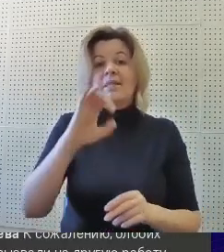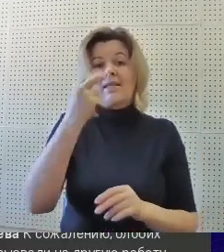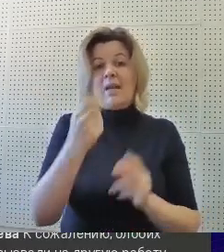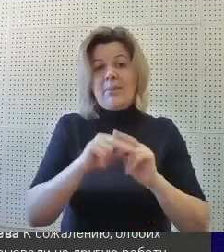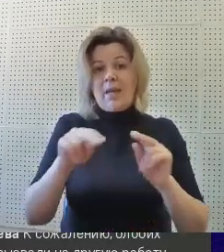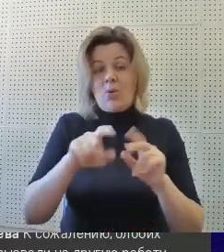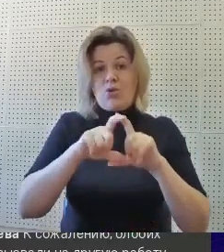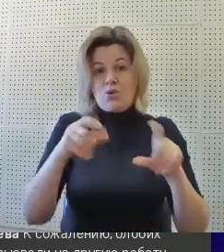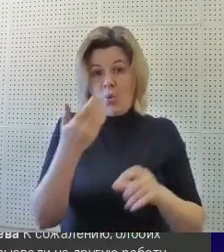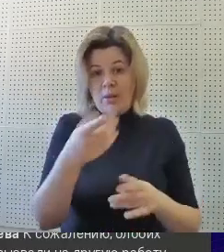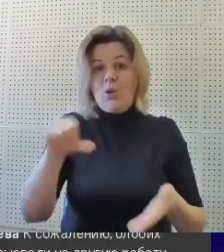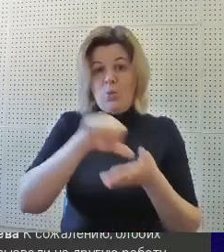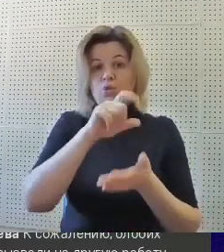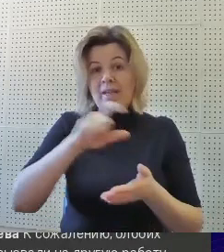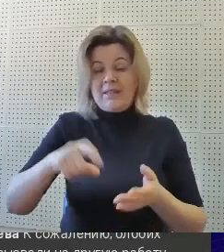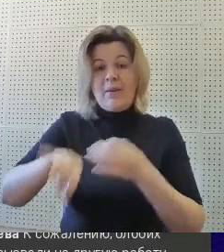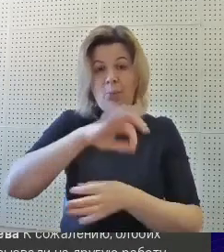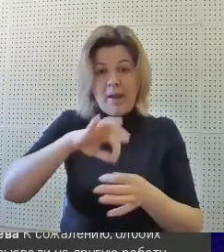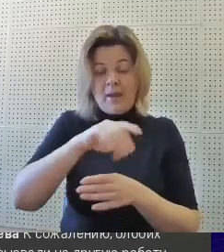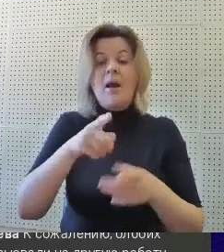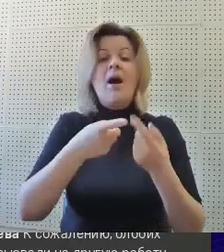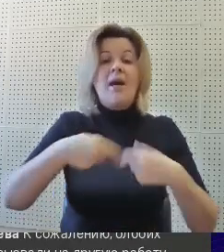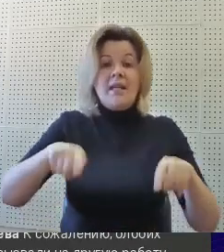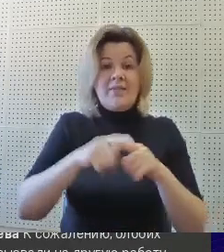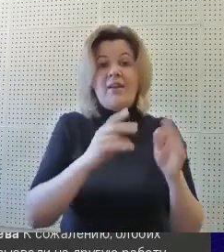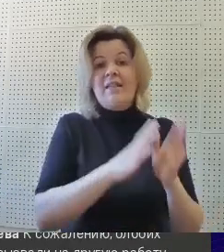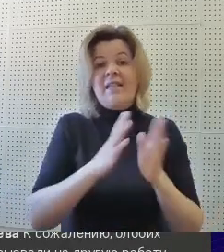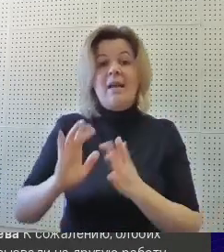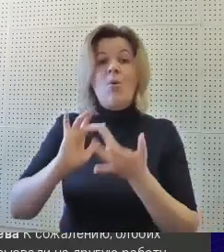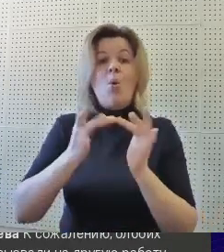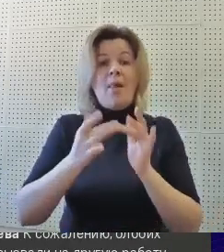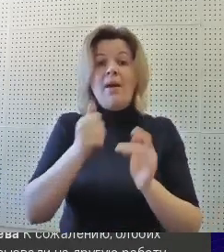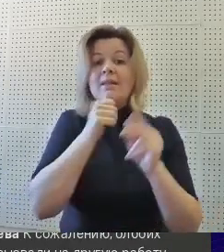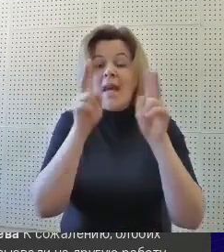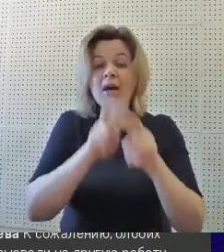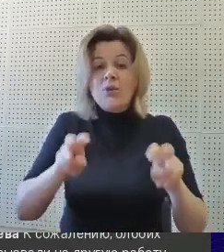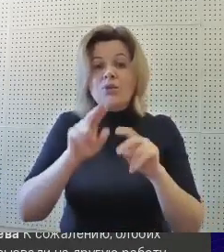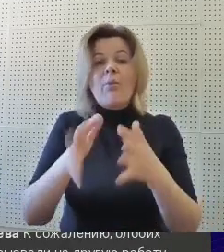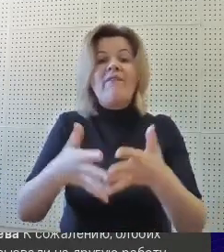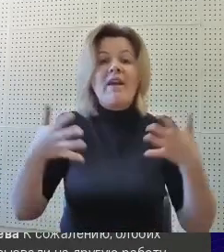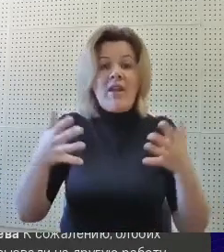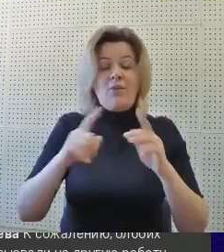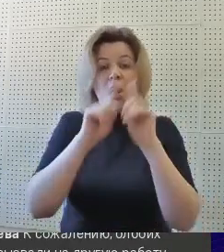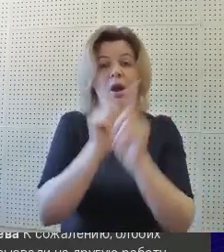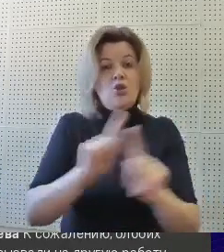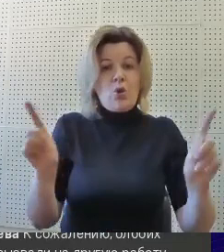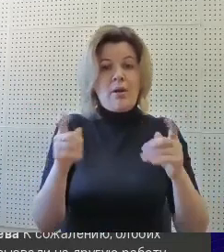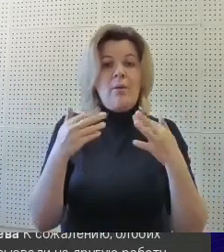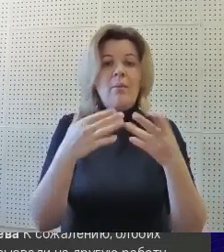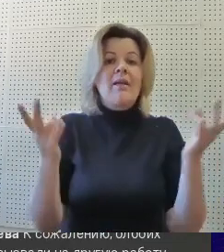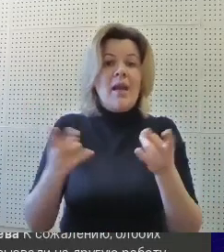социальный педагог школы, участник проекта, организовали систему онлайн-диагностики по выявлению